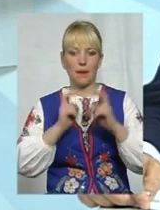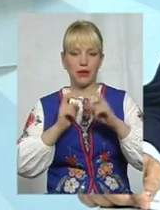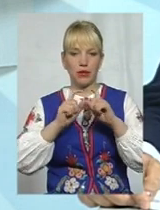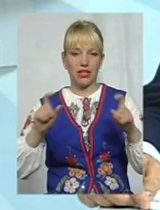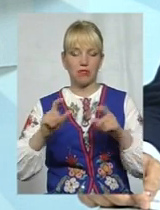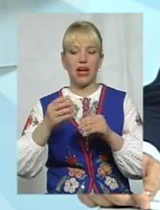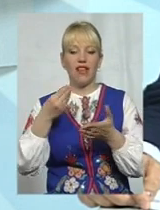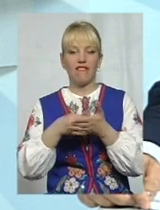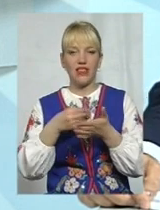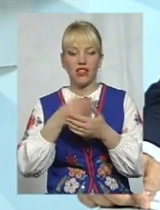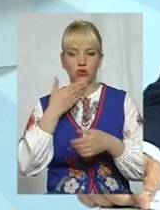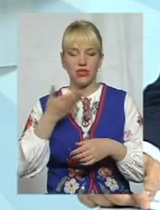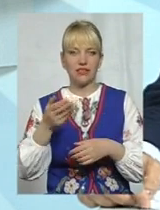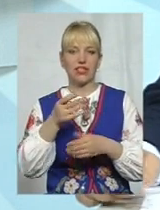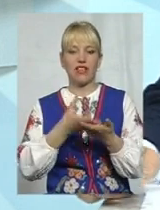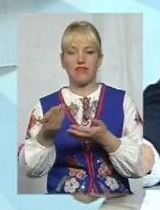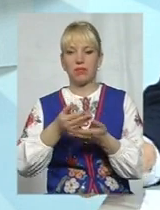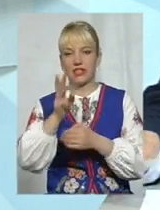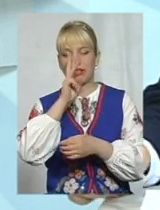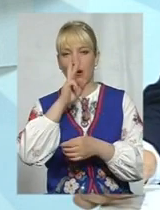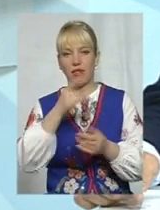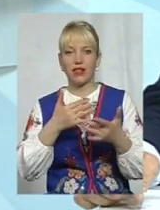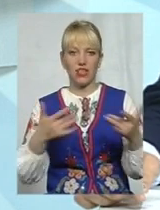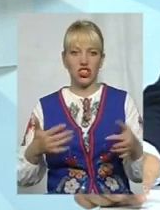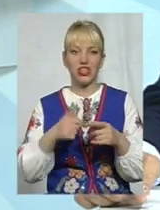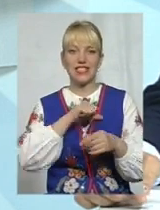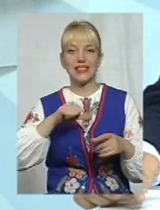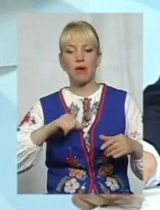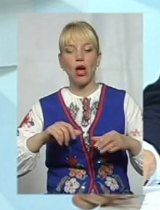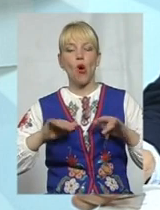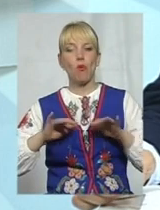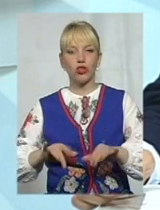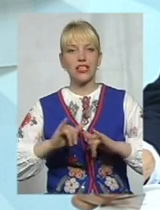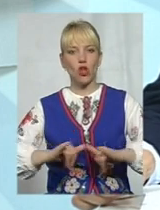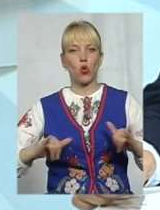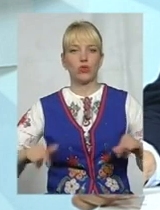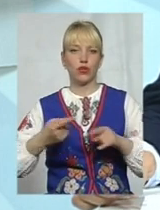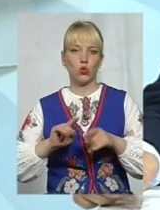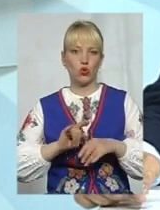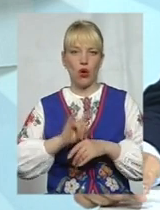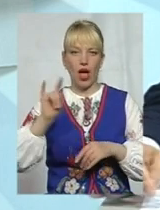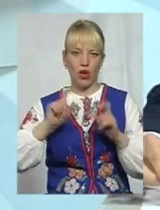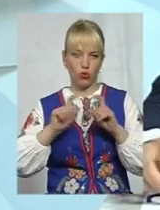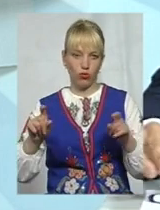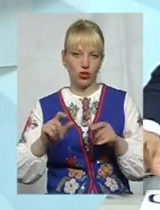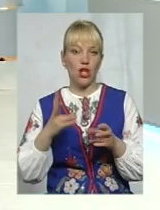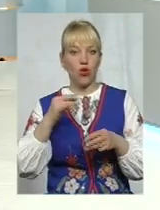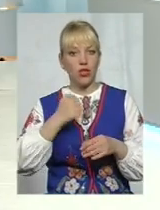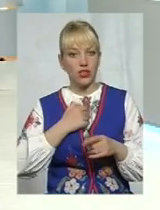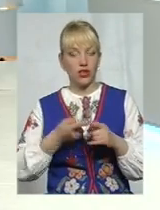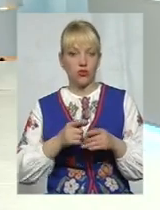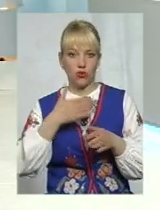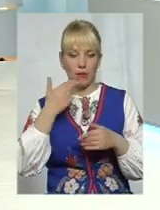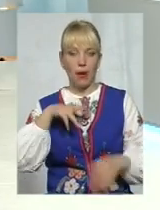випадка заробітної плати, і інші. І сам процес розвитку аеропорту. Але, на жаль, поки що цього немає. Ну, власне, ПАД